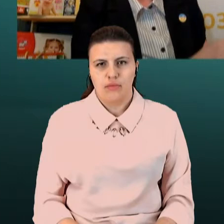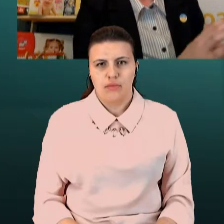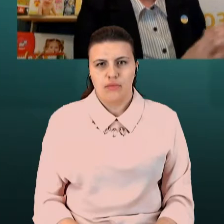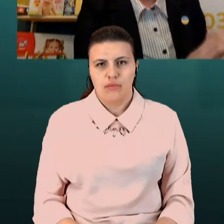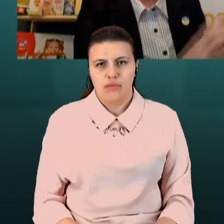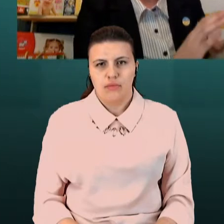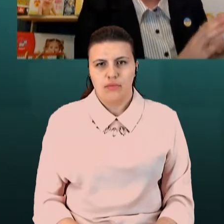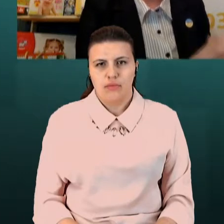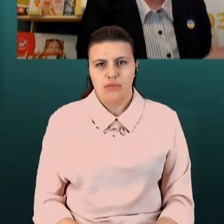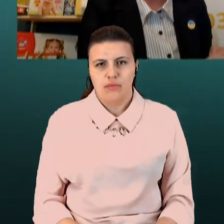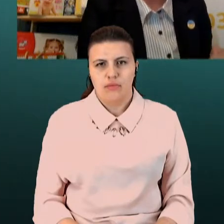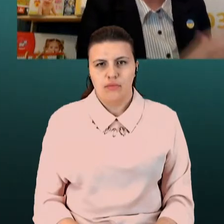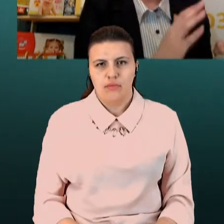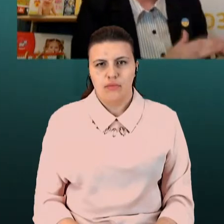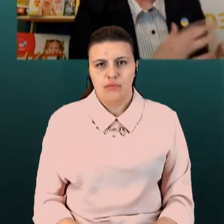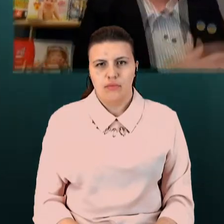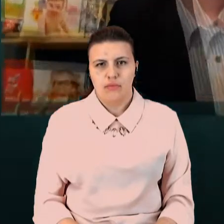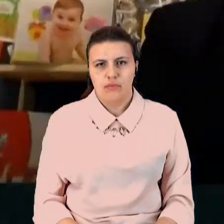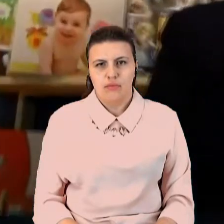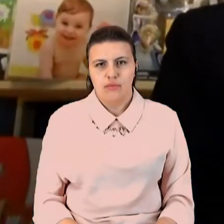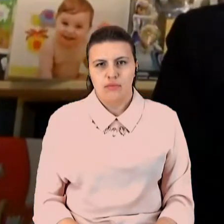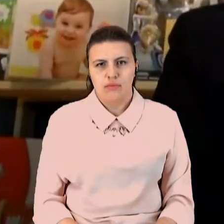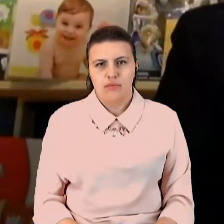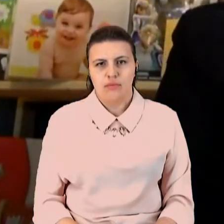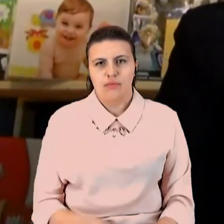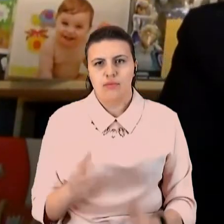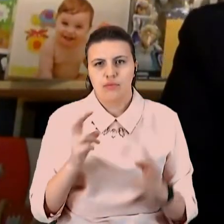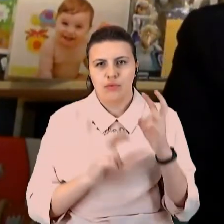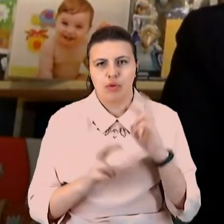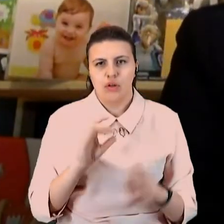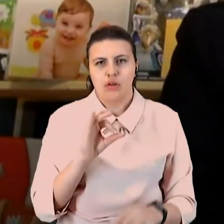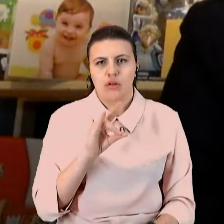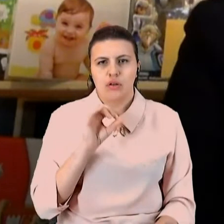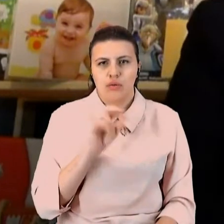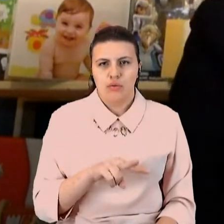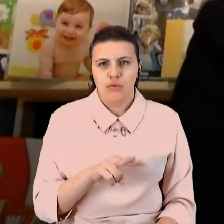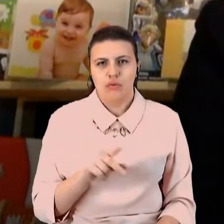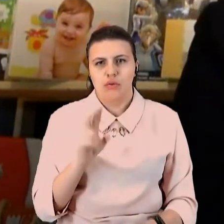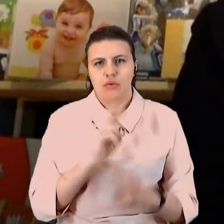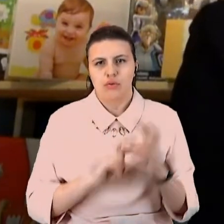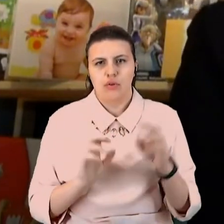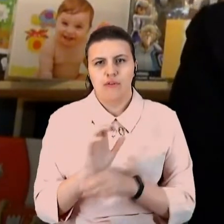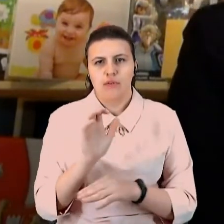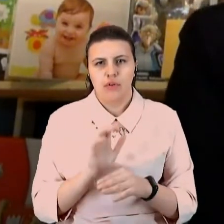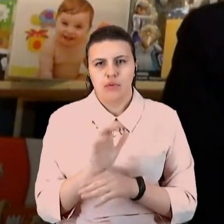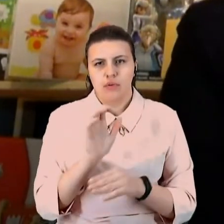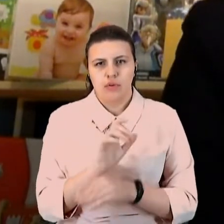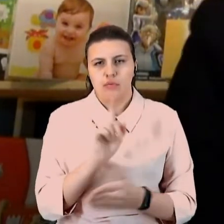іграшки, Далі шукаєте виробника. Якщо це товар іншого підроблення, обов'язково шукаєте назву та адресу.